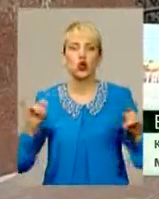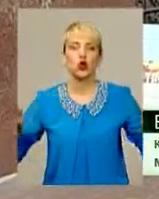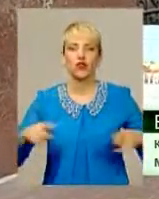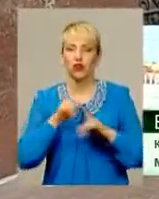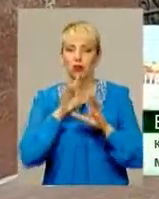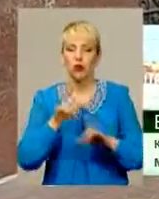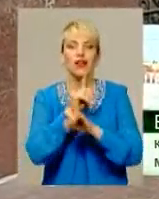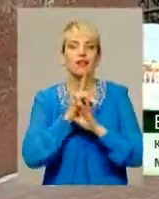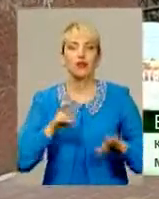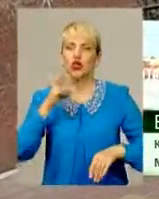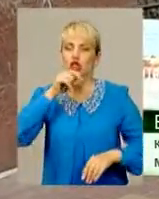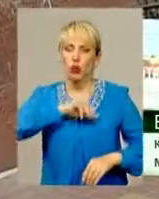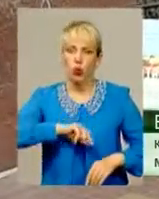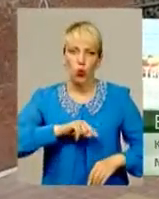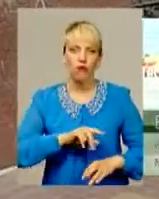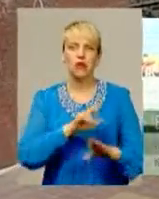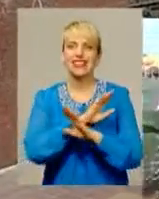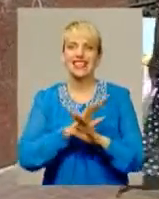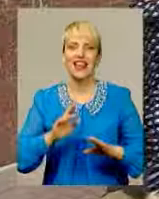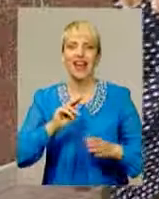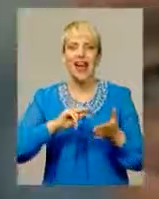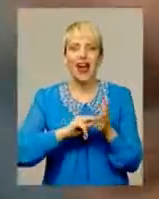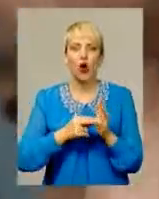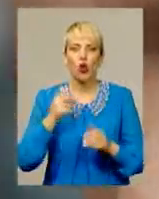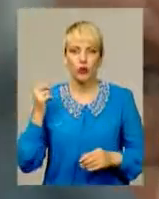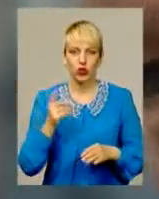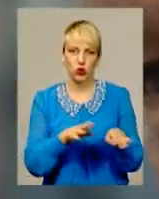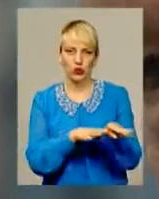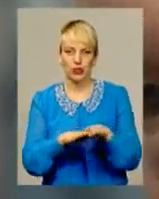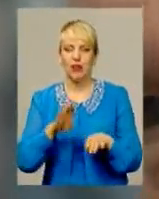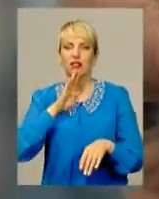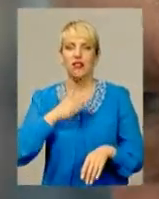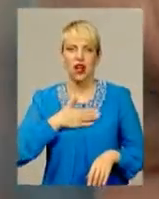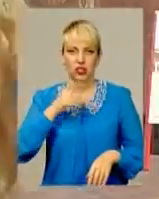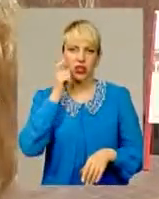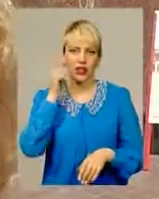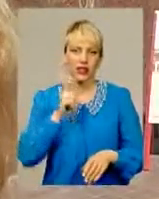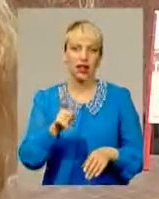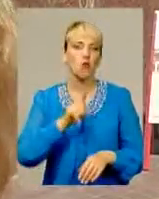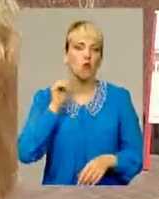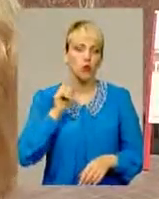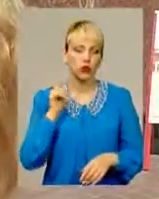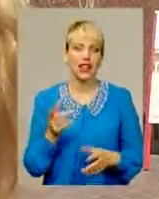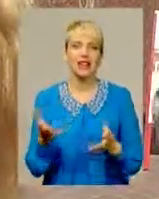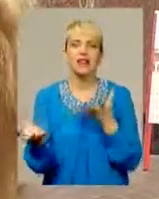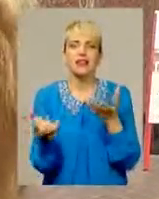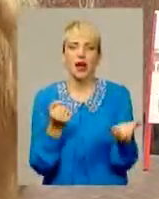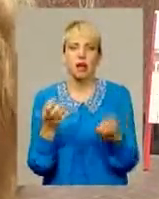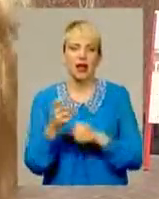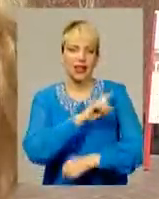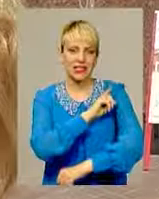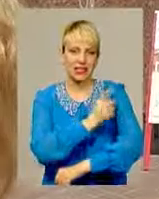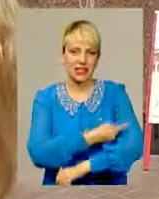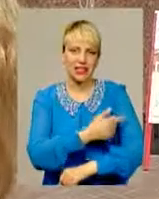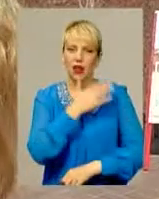духовності, ні економічної стабільності. Наша країна молода, набирає сил. Багато людей не